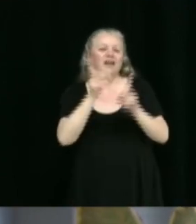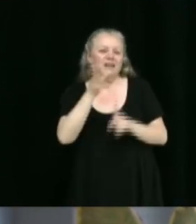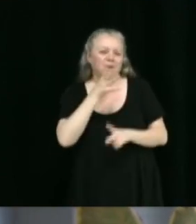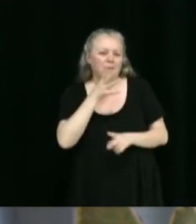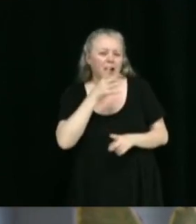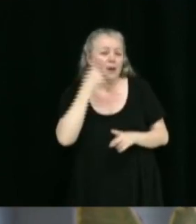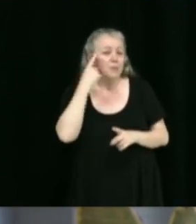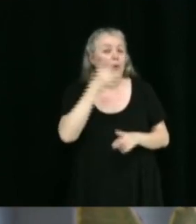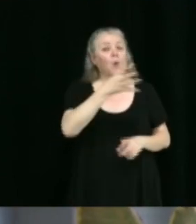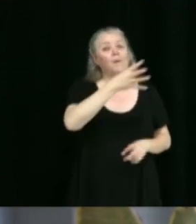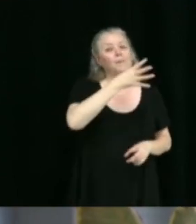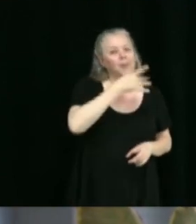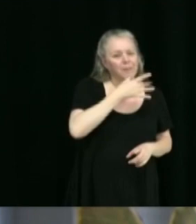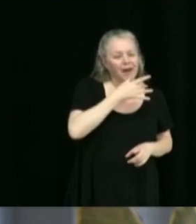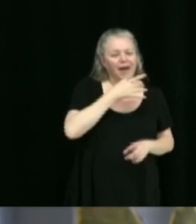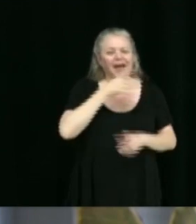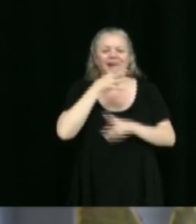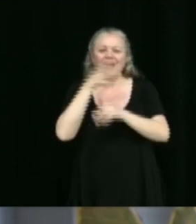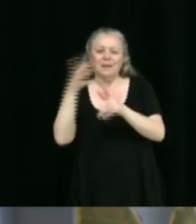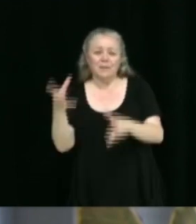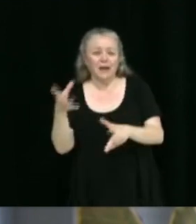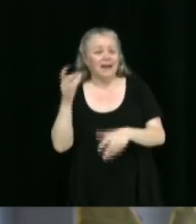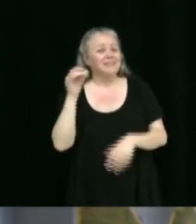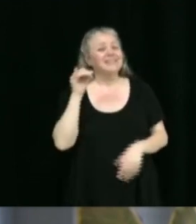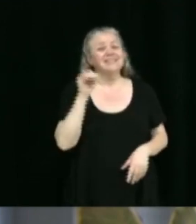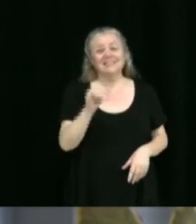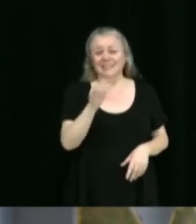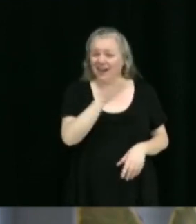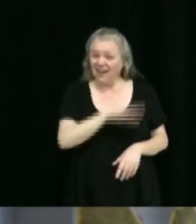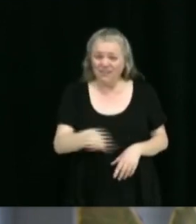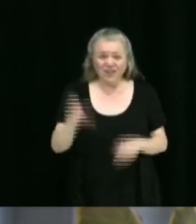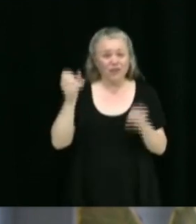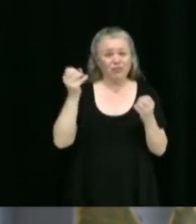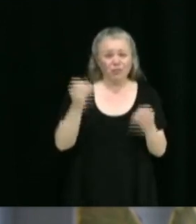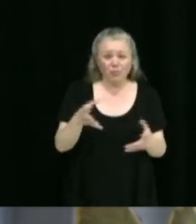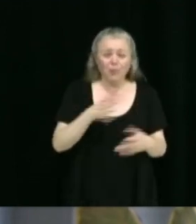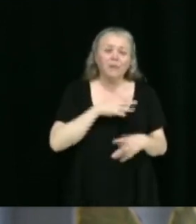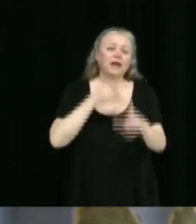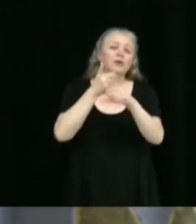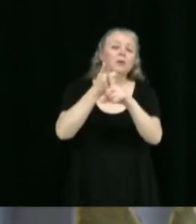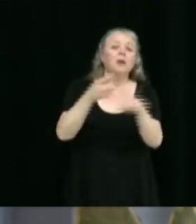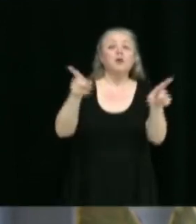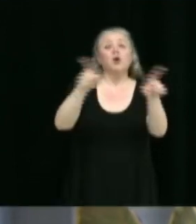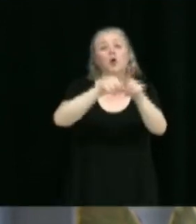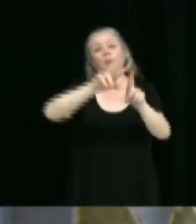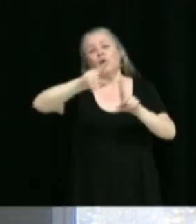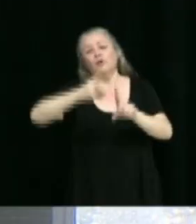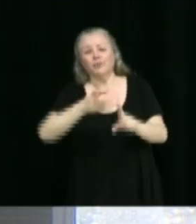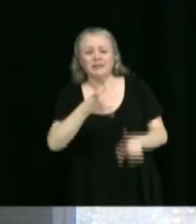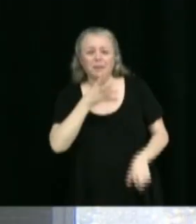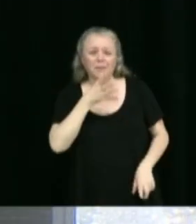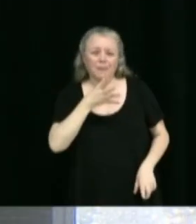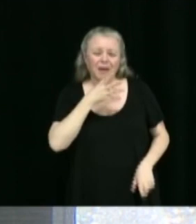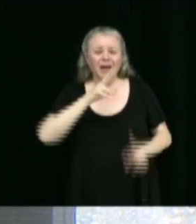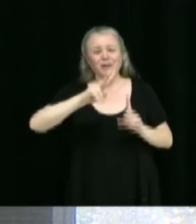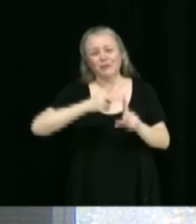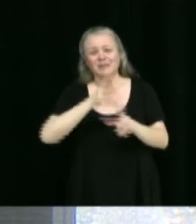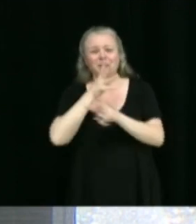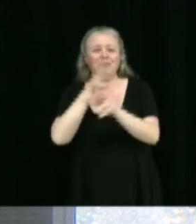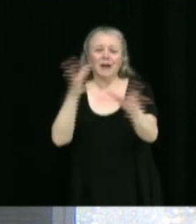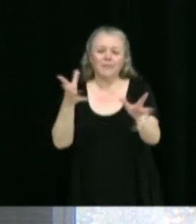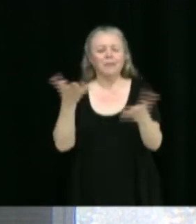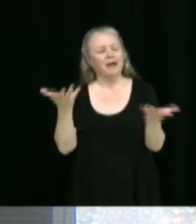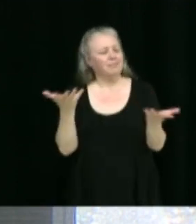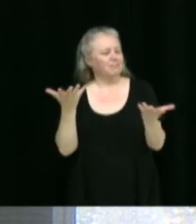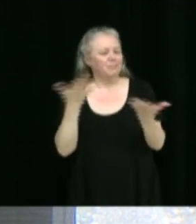grands-mamans, puis ceux qui sont mamans ou grands-mamans de cœur ou d'adoption, ça va tout ensemble. Bien, on joint notre voix à la tienne pour